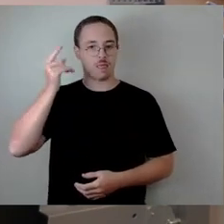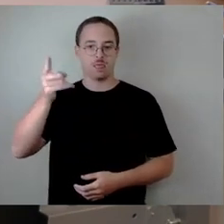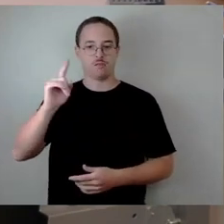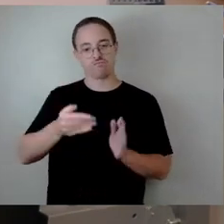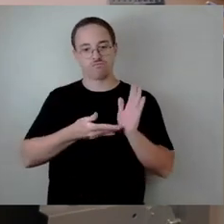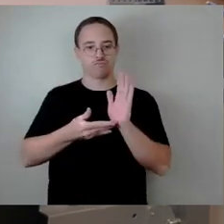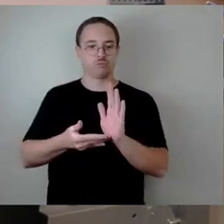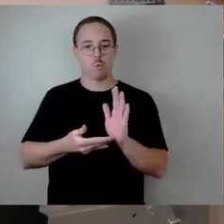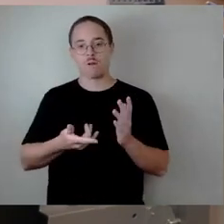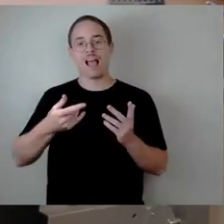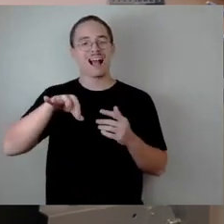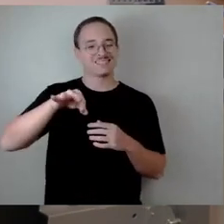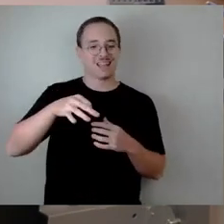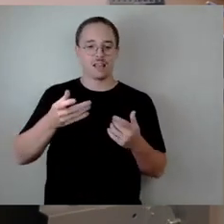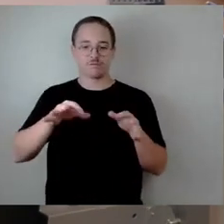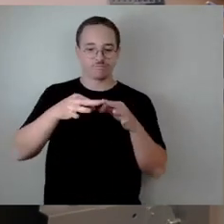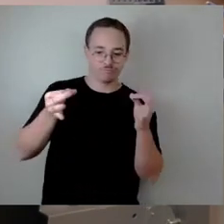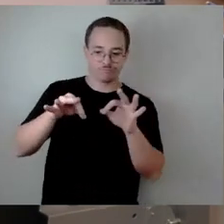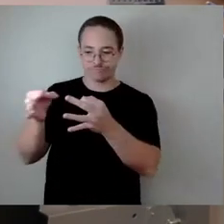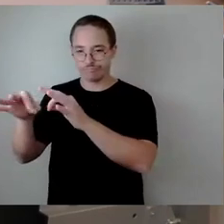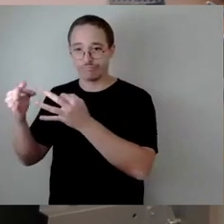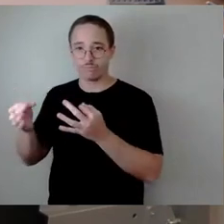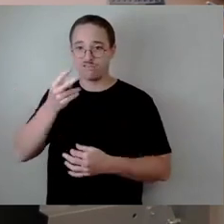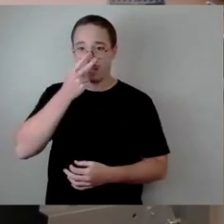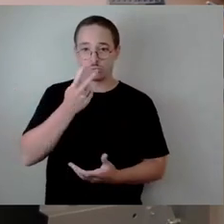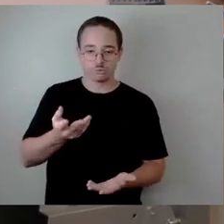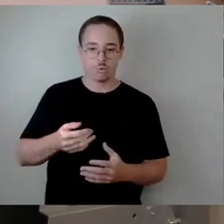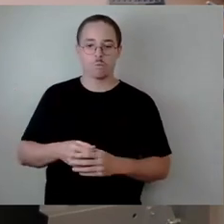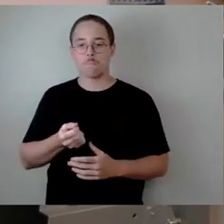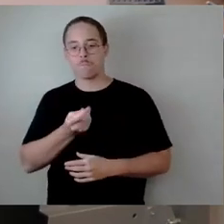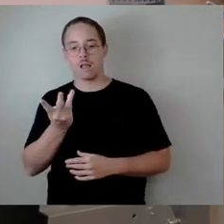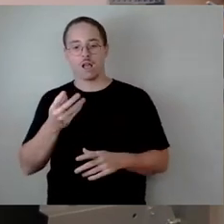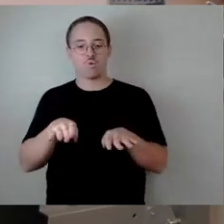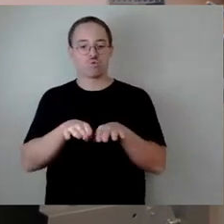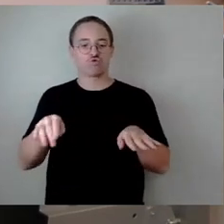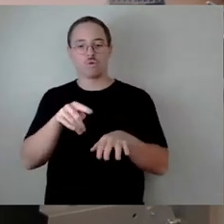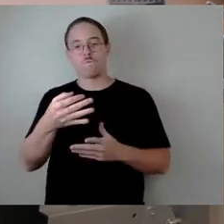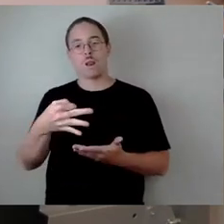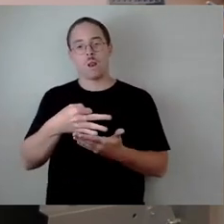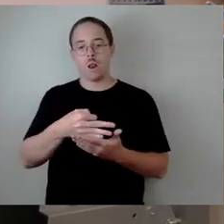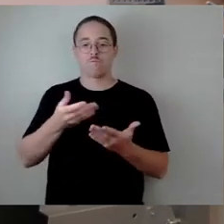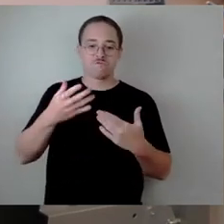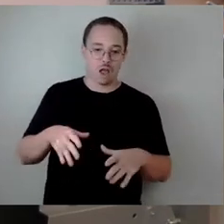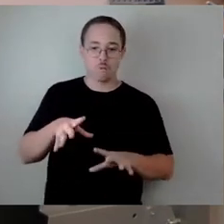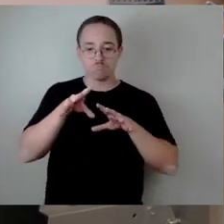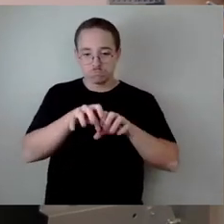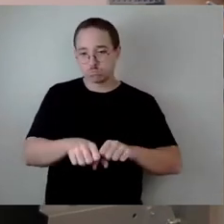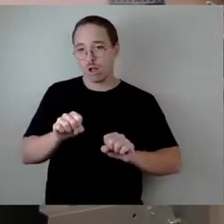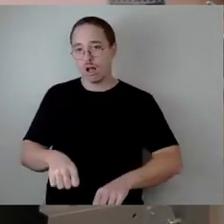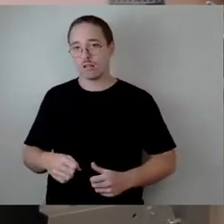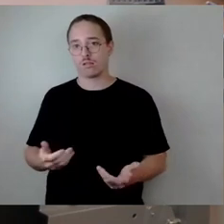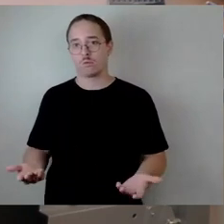wo es da meinetwegen kleine Lückengrundstücke gibt, die dafür in Frage kommen oder wo es um eine